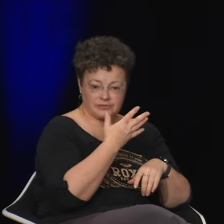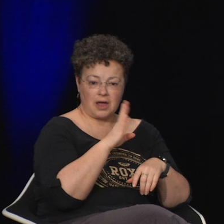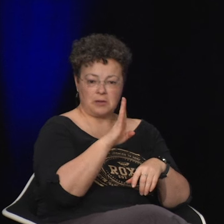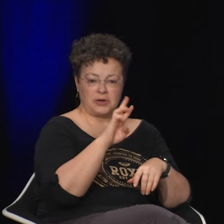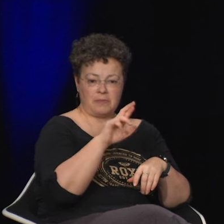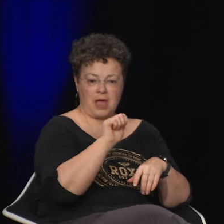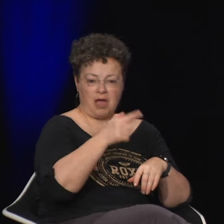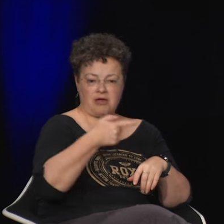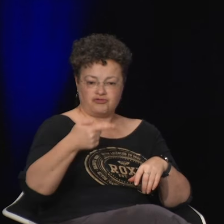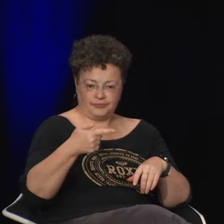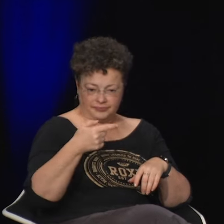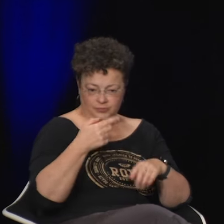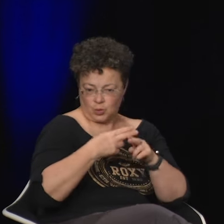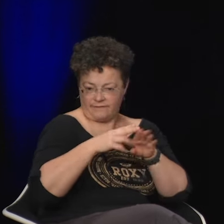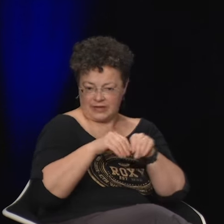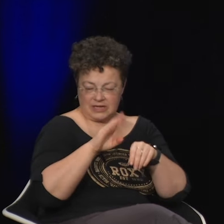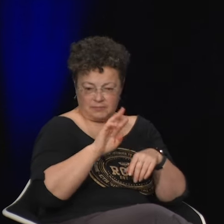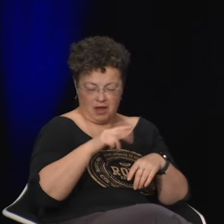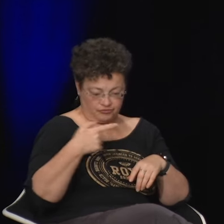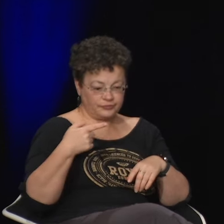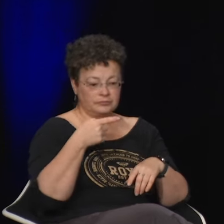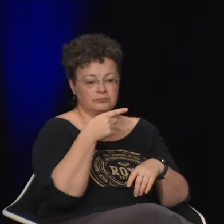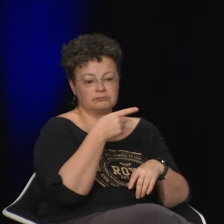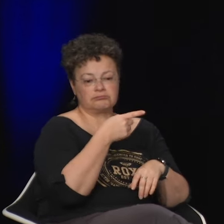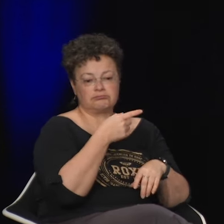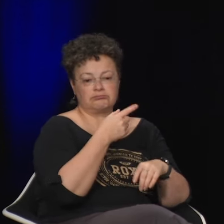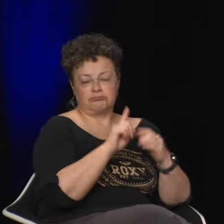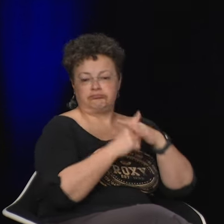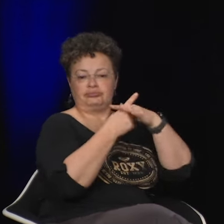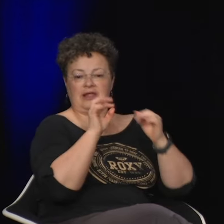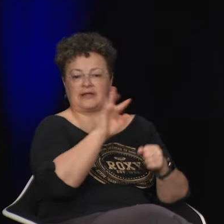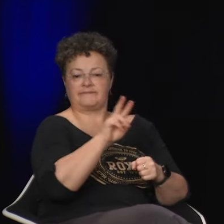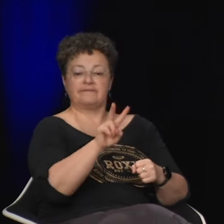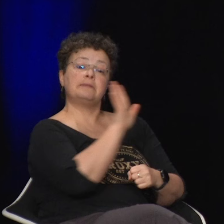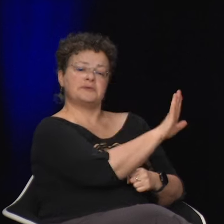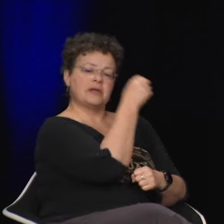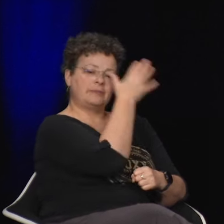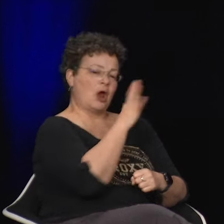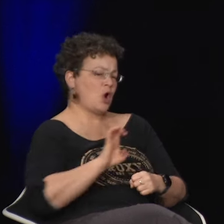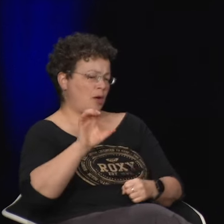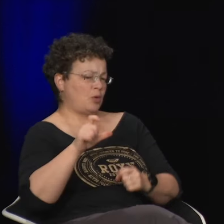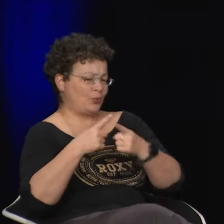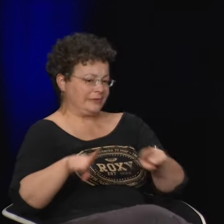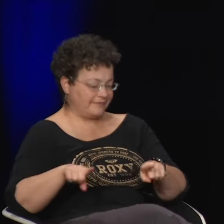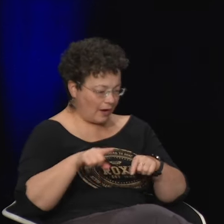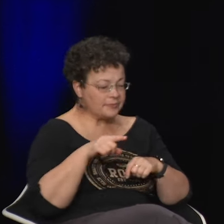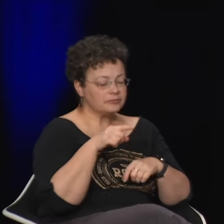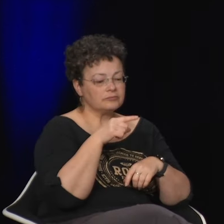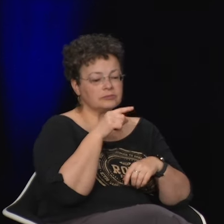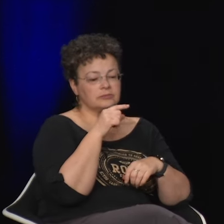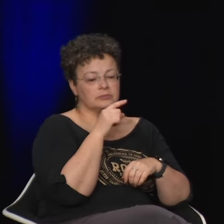un sourd américain un nom de famille Borg voilà qui fait de la VV